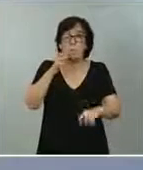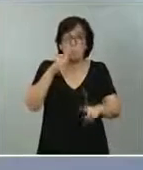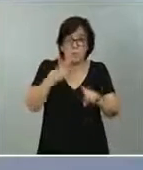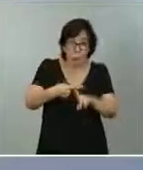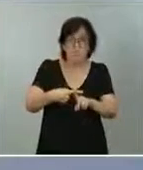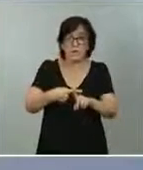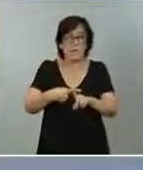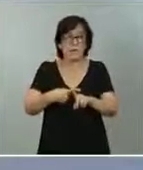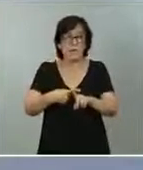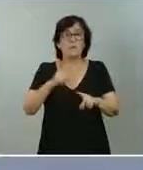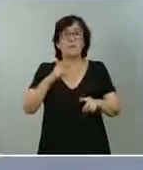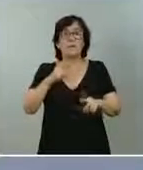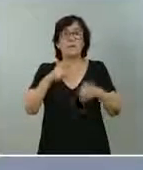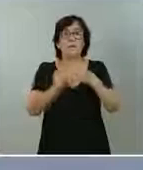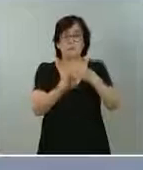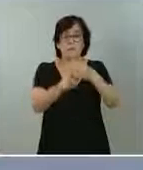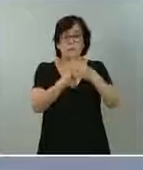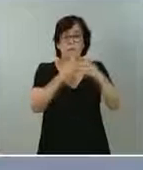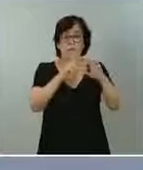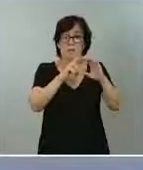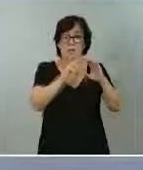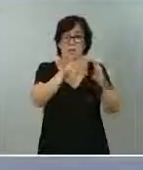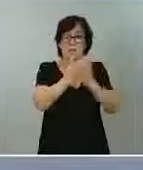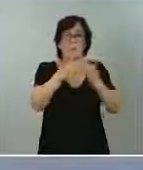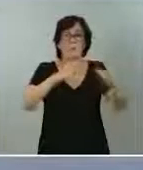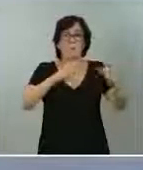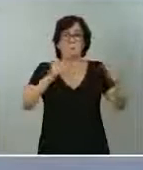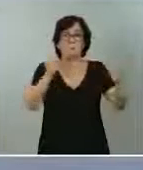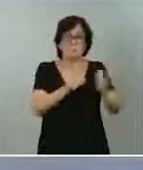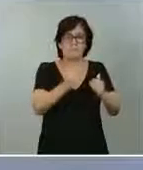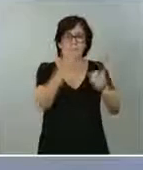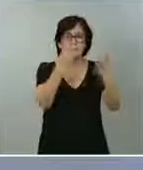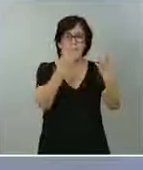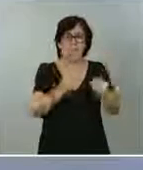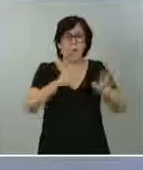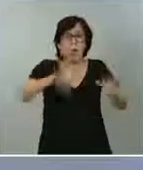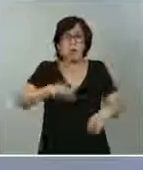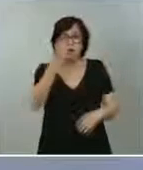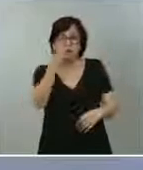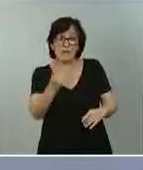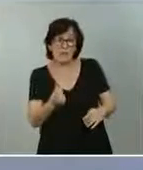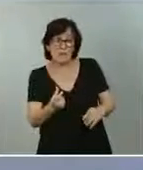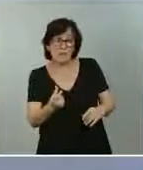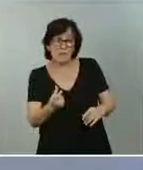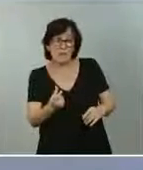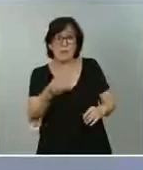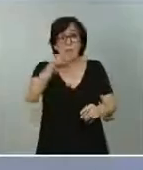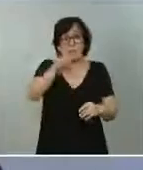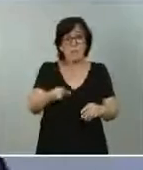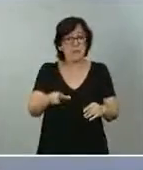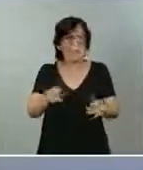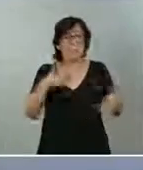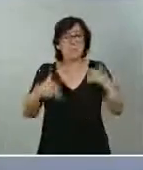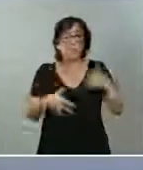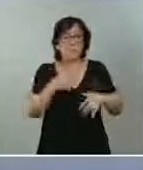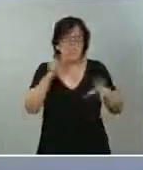las cuarentenas se pueden reducir a 10 días si los últimos 3 días la persona en cuestión no presenta síntomas. Esto es